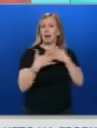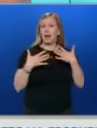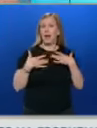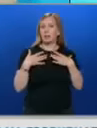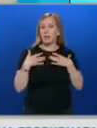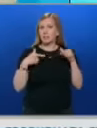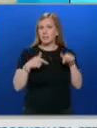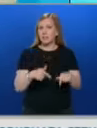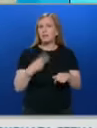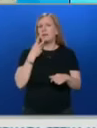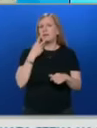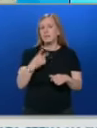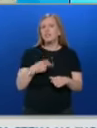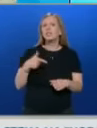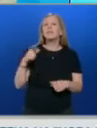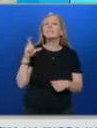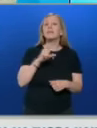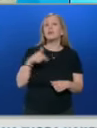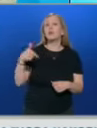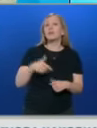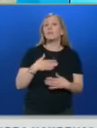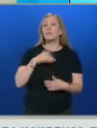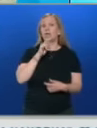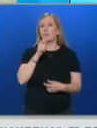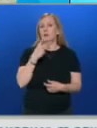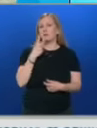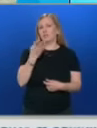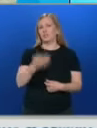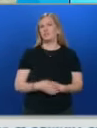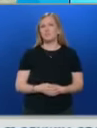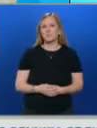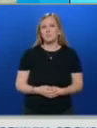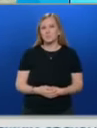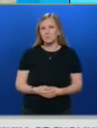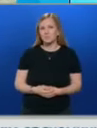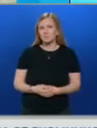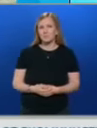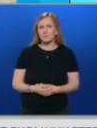разград включваме Стефан Георгиев с подробностите по тази тема и с новините от сръбския лагер Стефана, здравей!